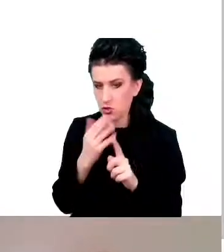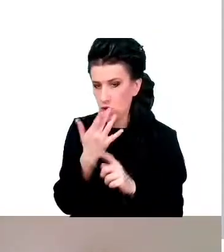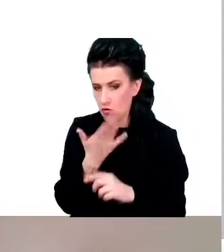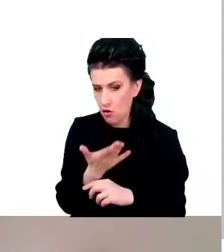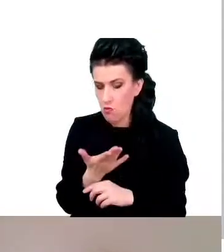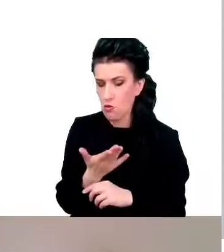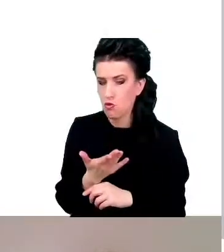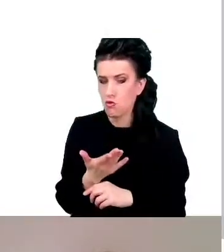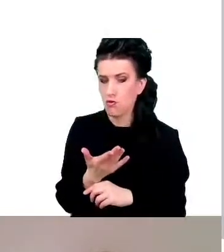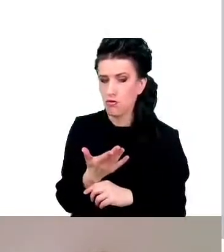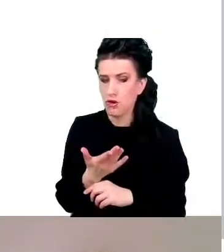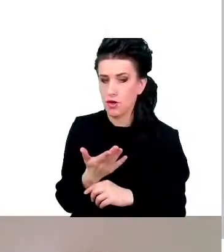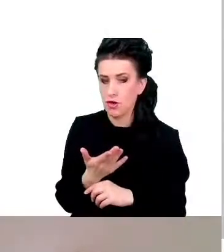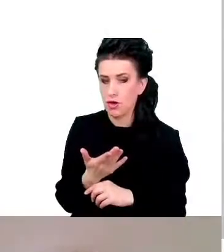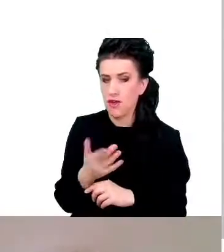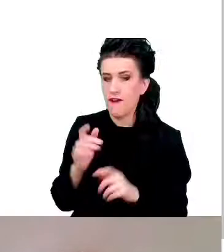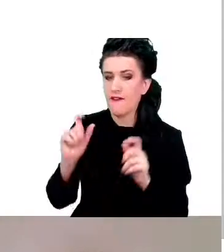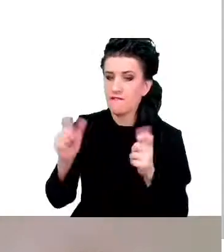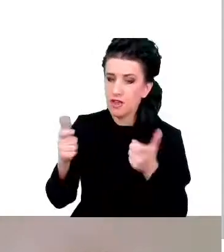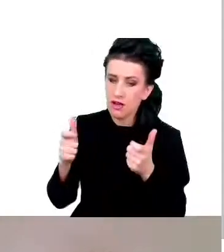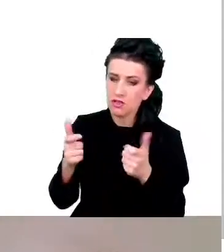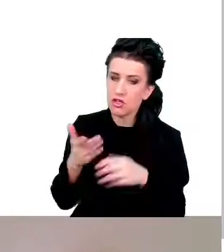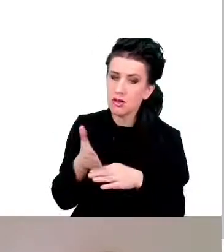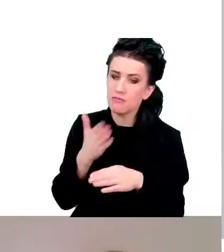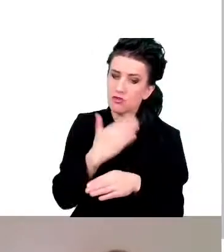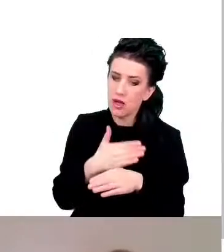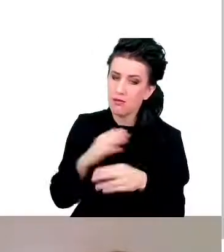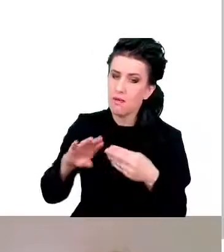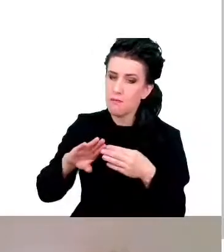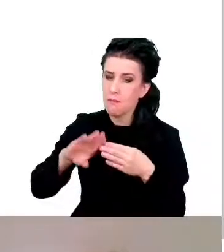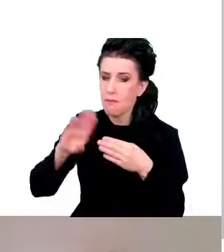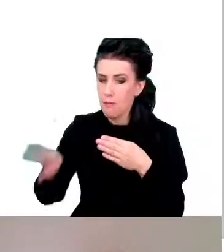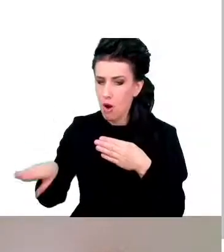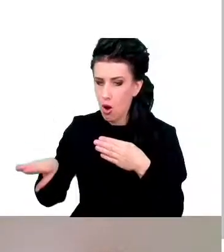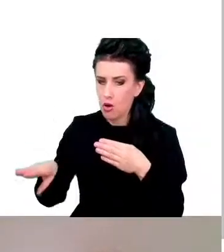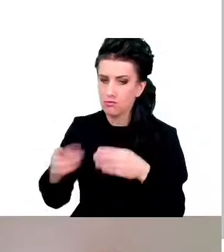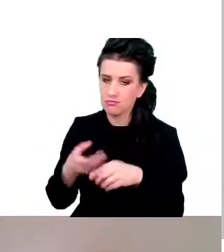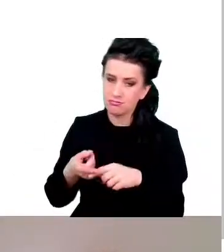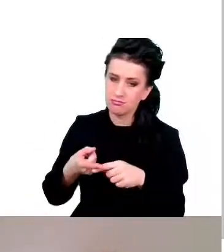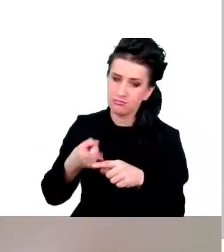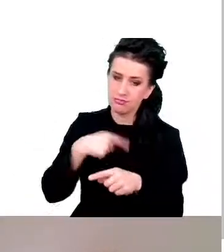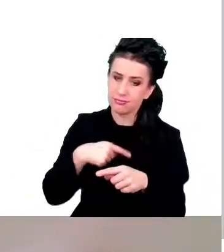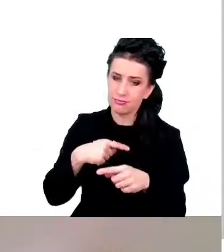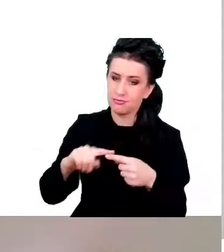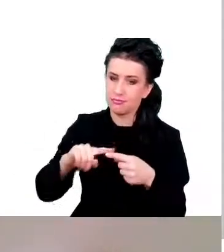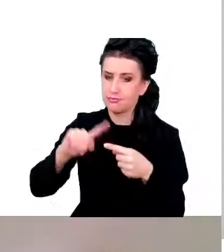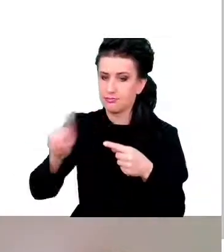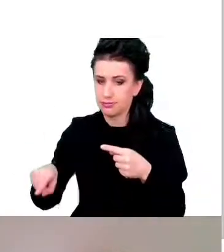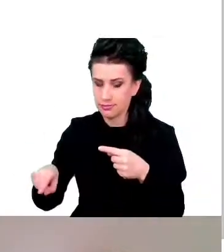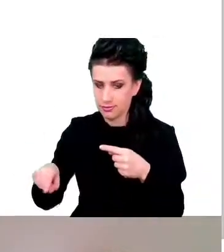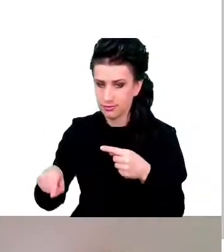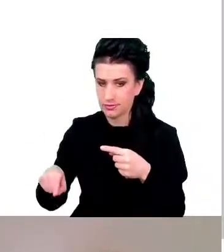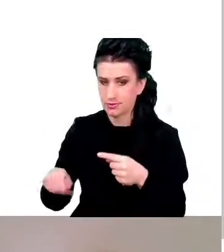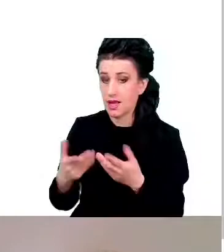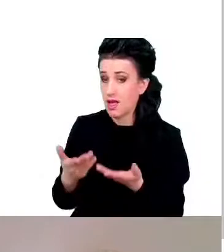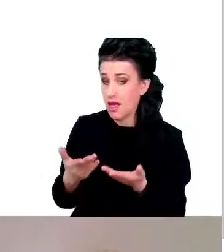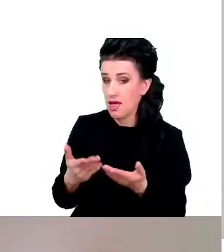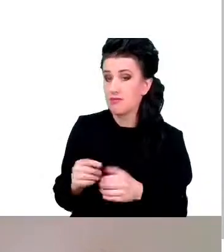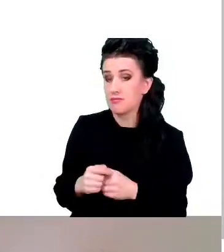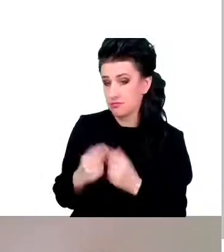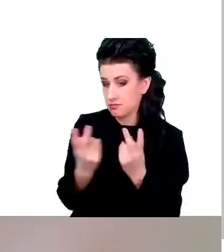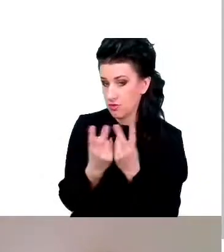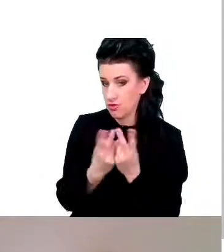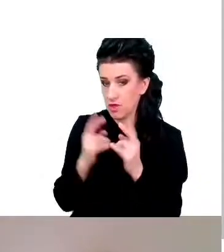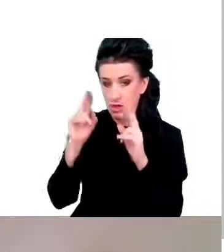coś się zdarzyło przed inną rzeczą jest dosyć łatwe z wiekiem i nie zanika. Podobnie